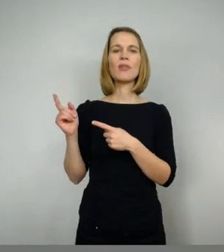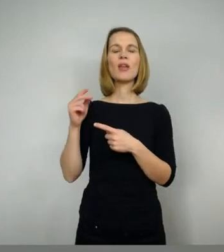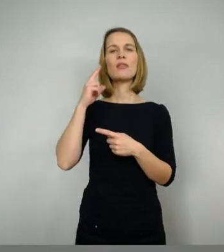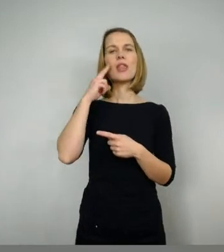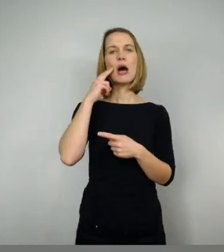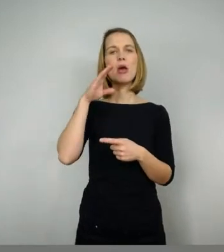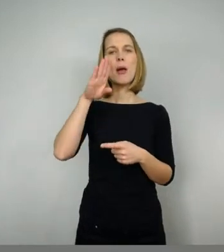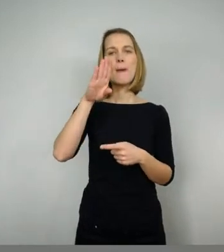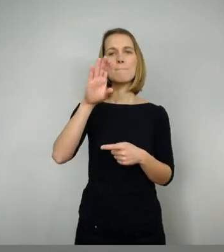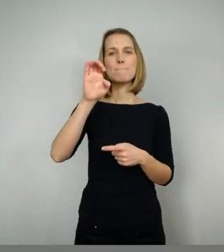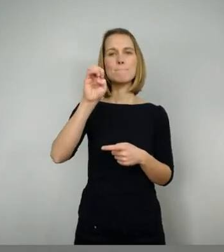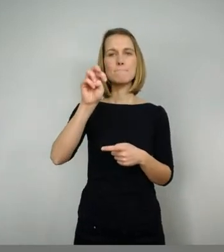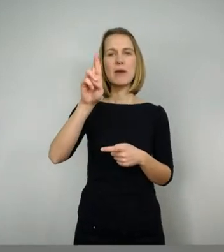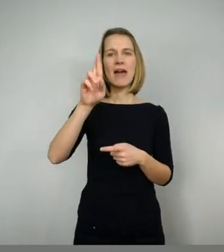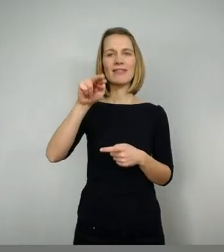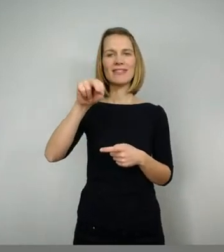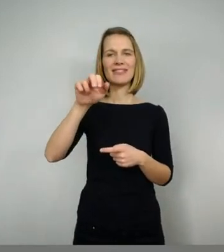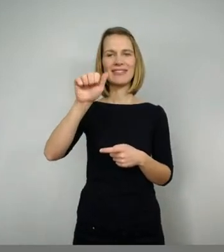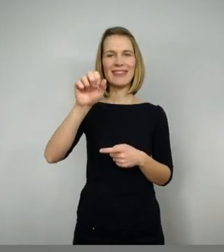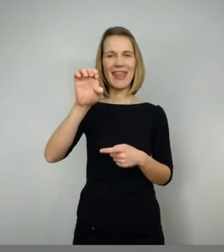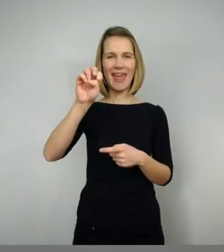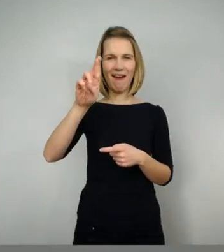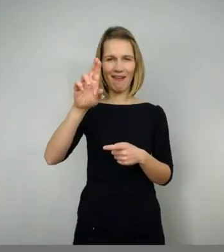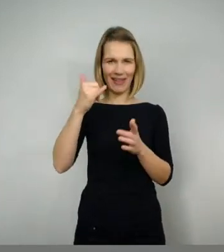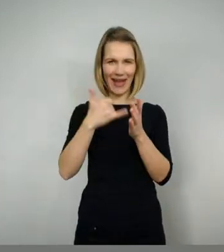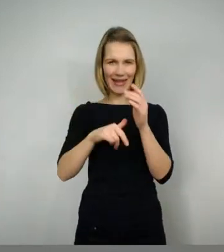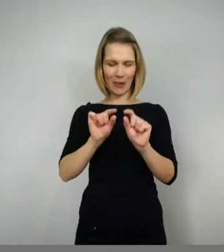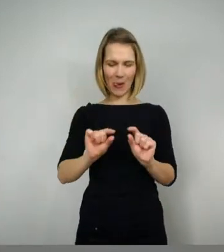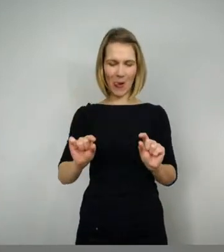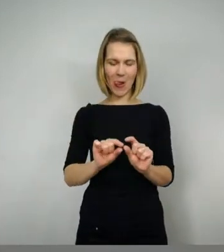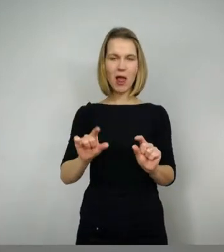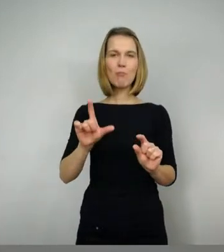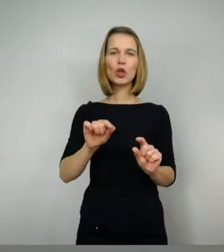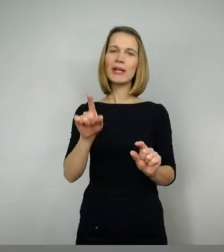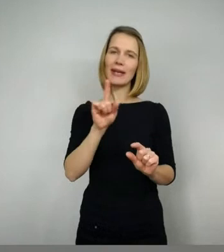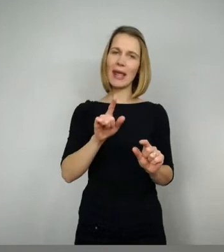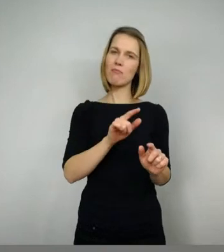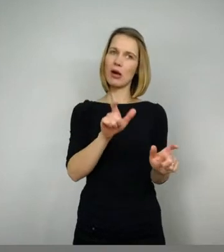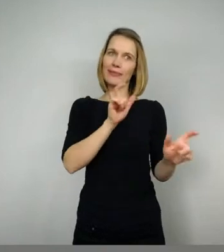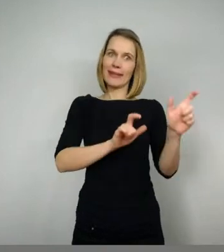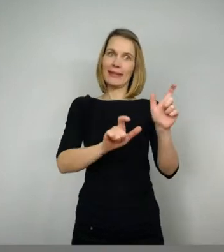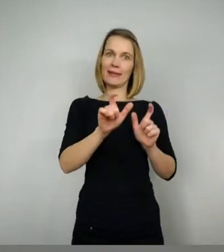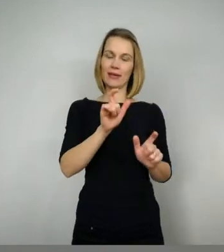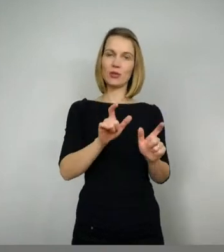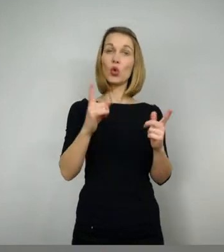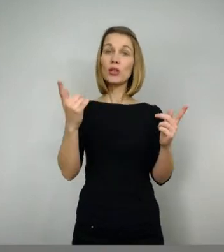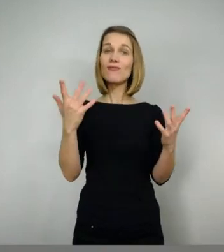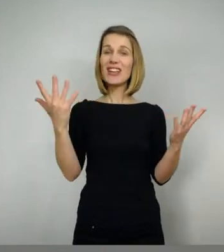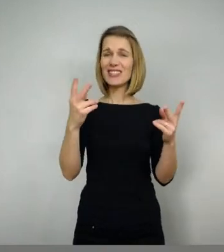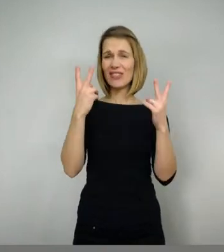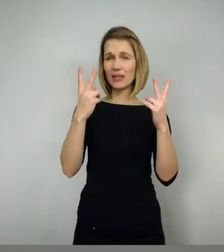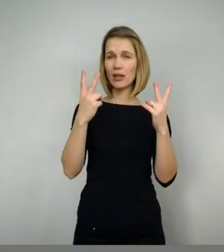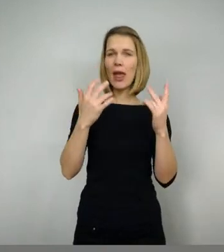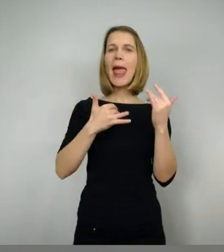Und hier seht ihr auch schon das, was ich vorhin angesprochen hatte mit dem Erzählen, dass der Erzähler ganz wichtig ist.